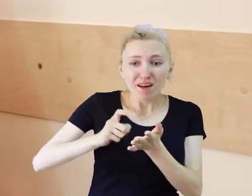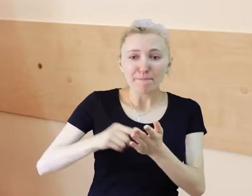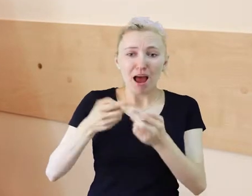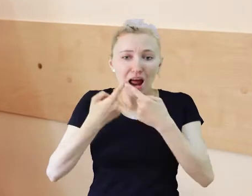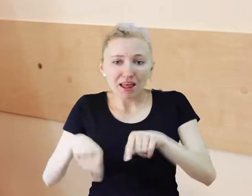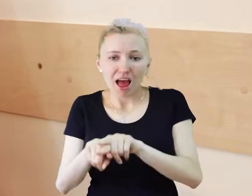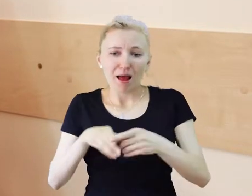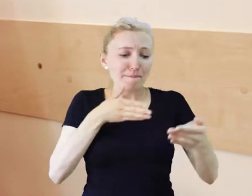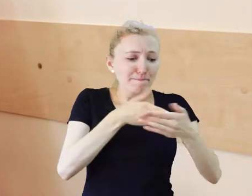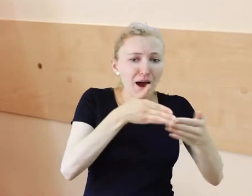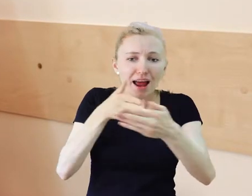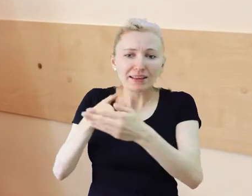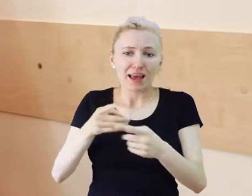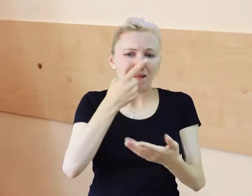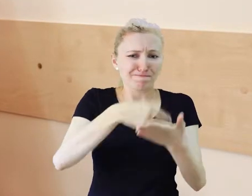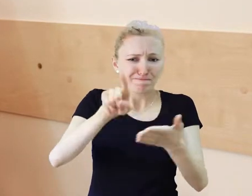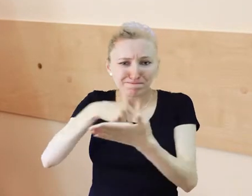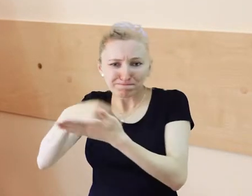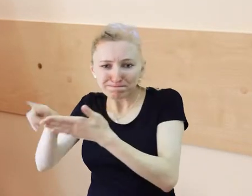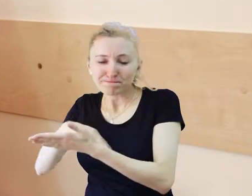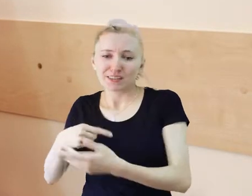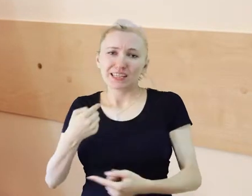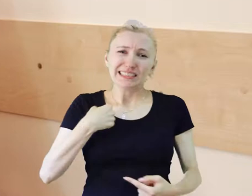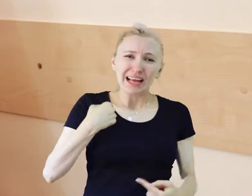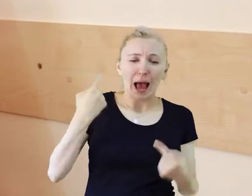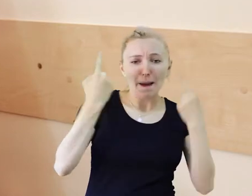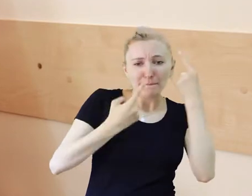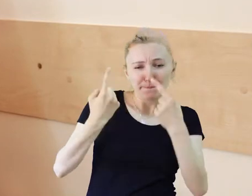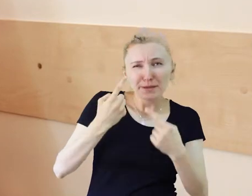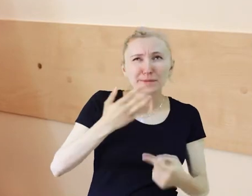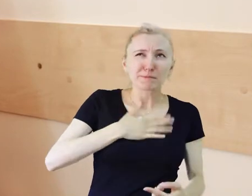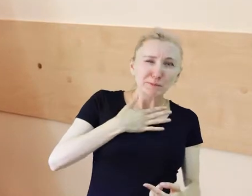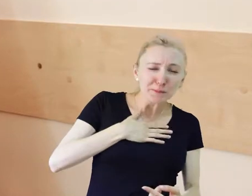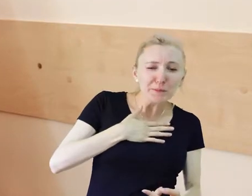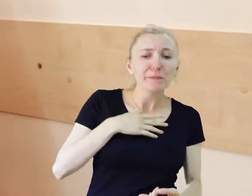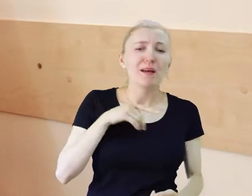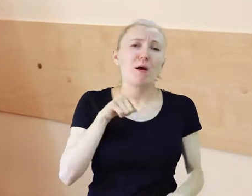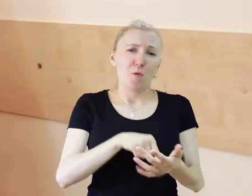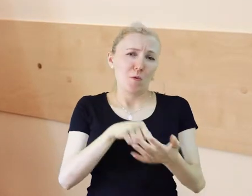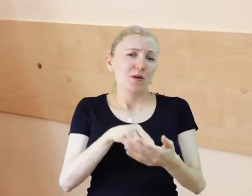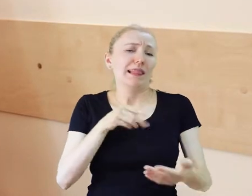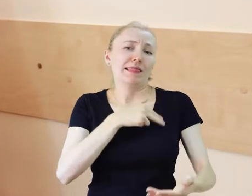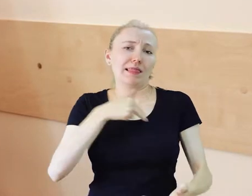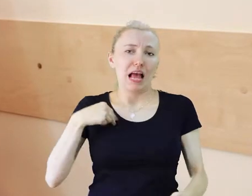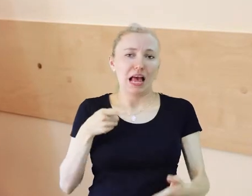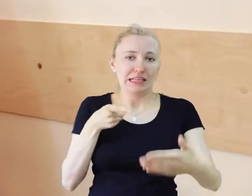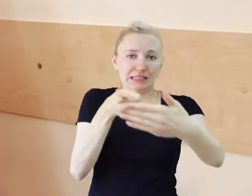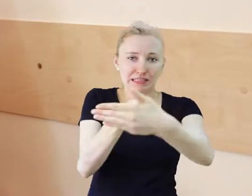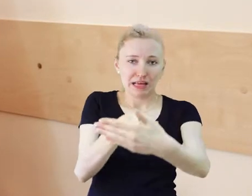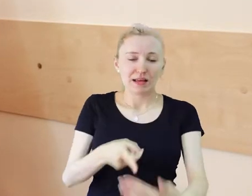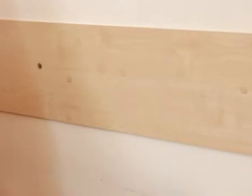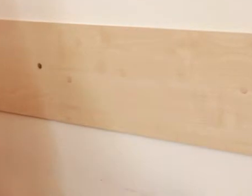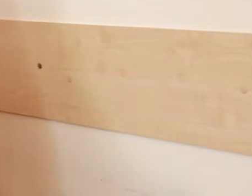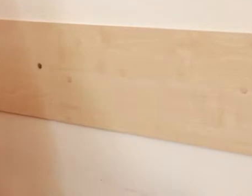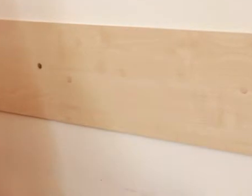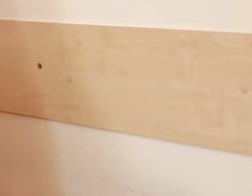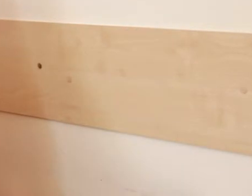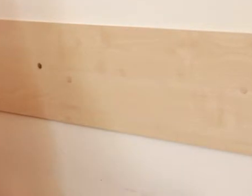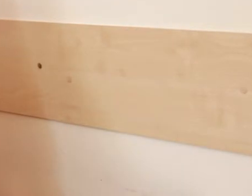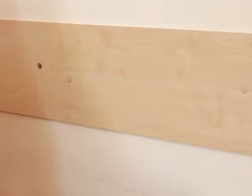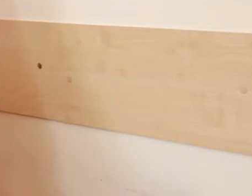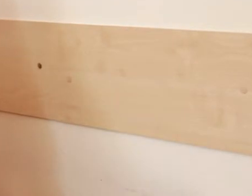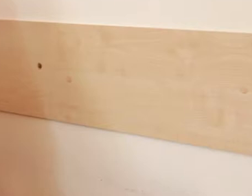nie przetrwować prawa osób niepełnosprawnych. Ukwidować bariery. No